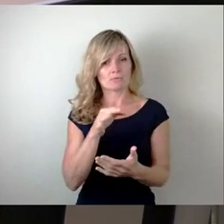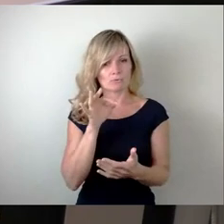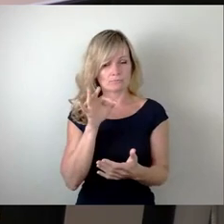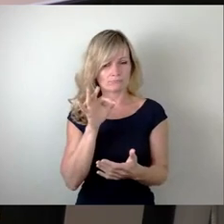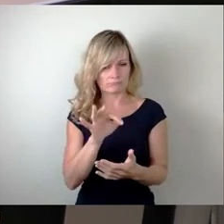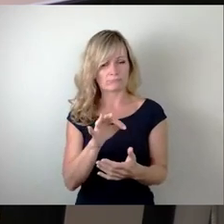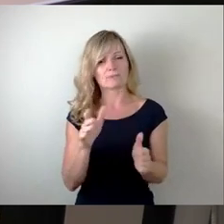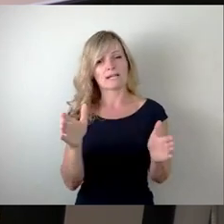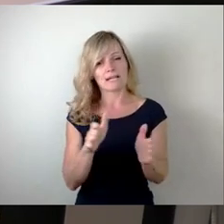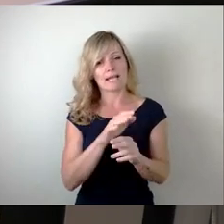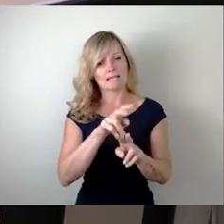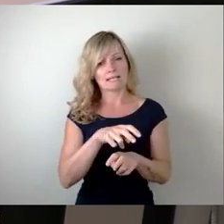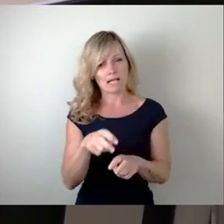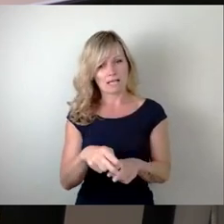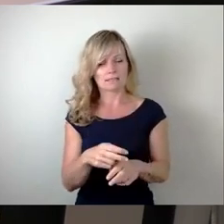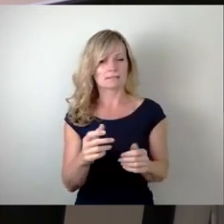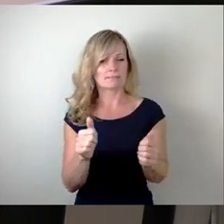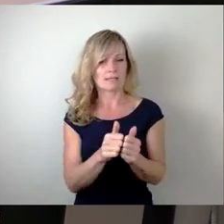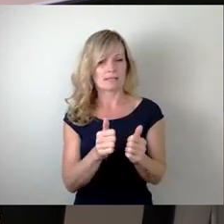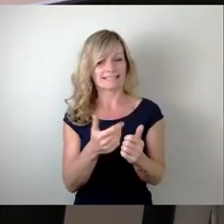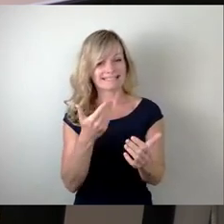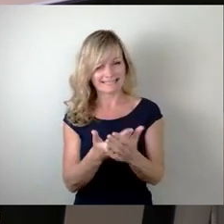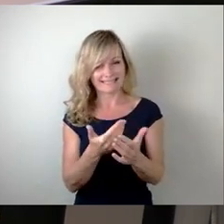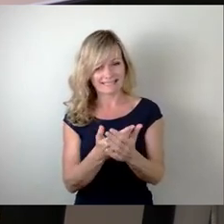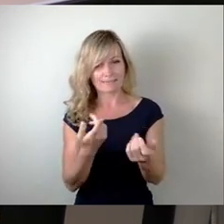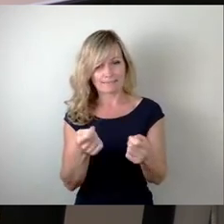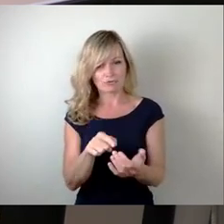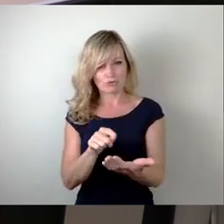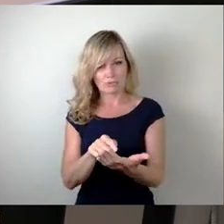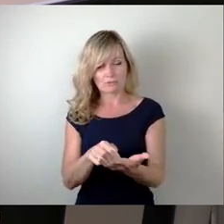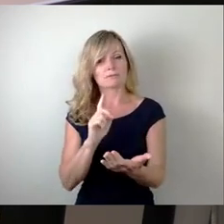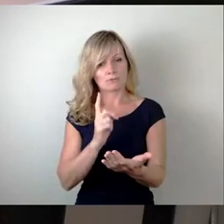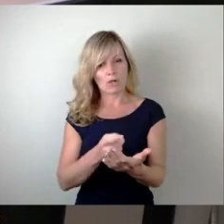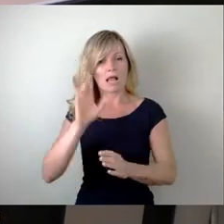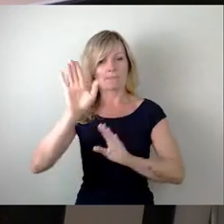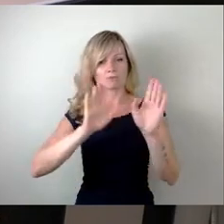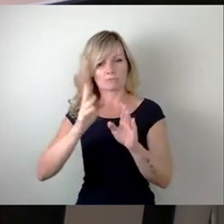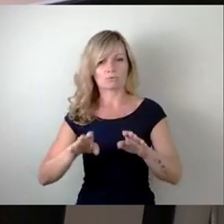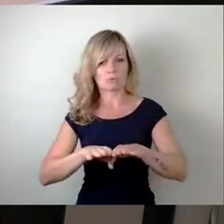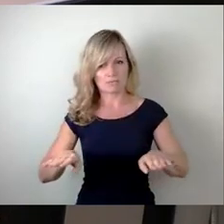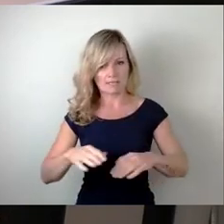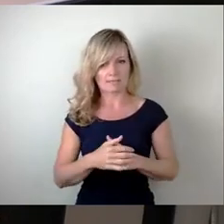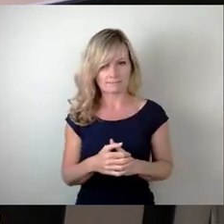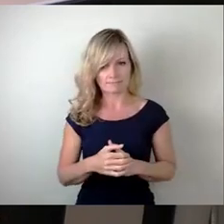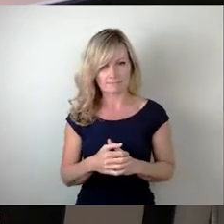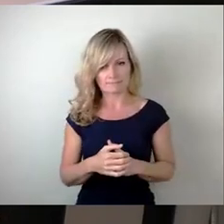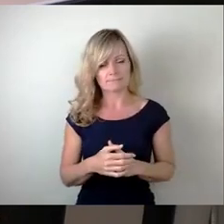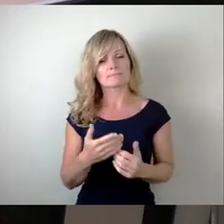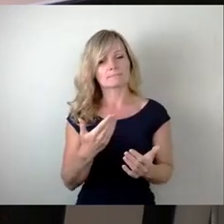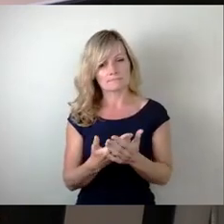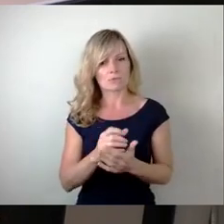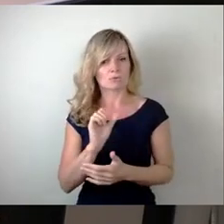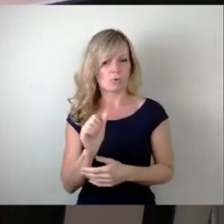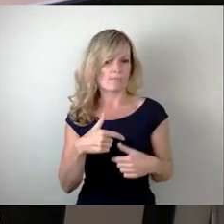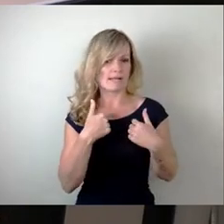Abstimmungsgrundlage nutzen. Und ich bedanke mich noch einmal ganz herzlich bei allen, die hier in den letzten